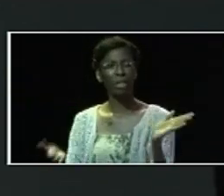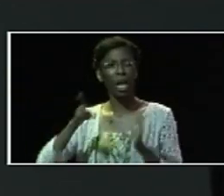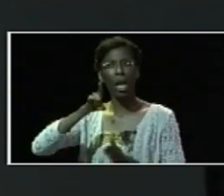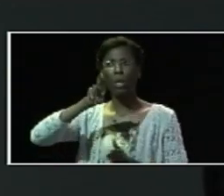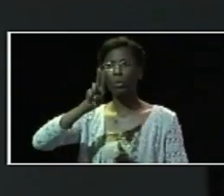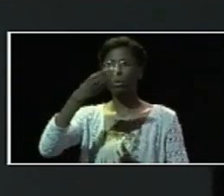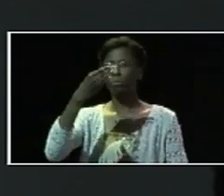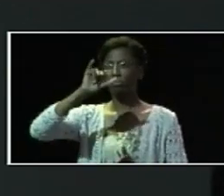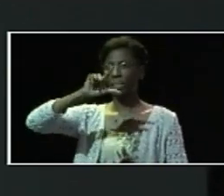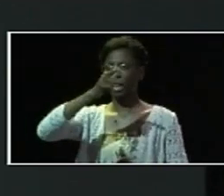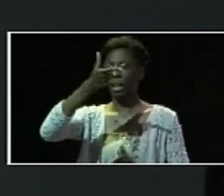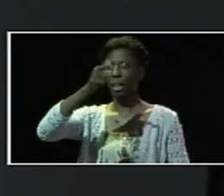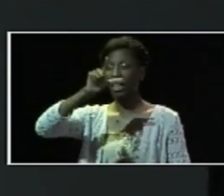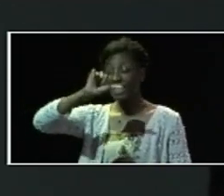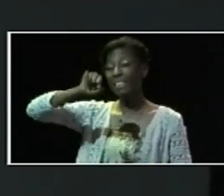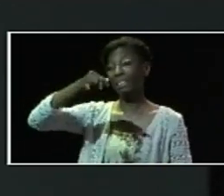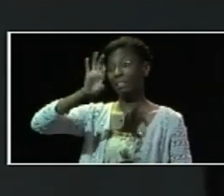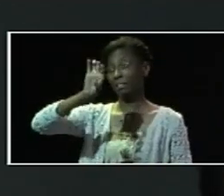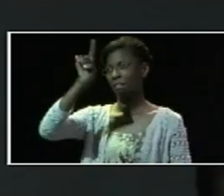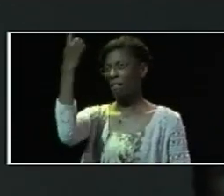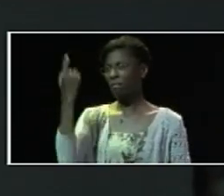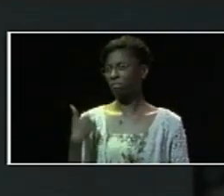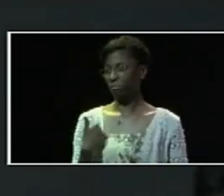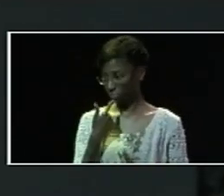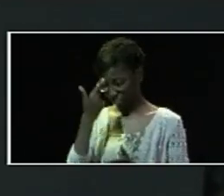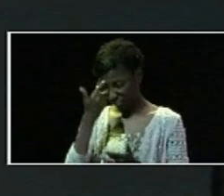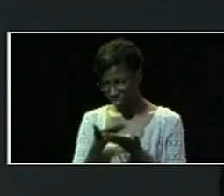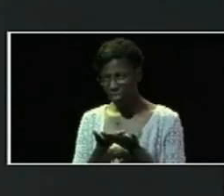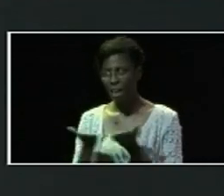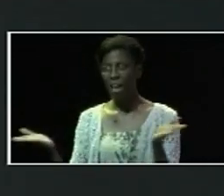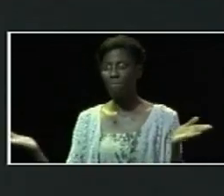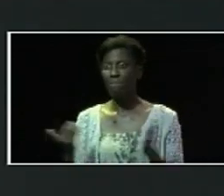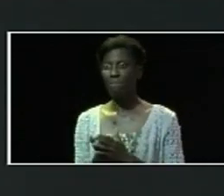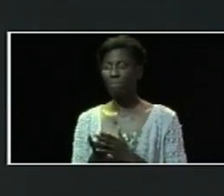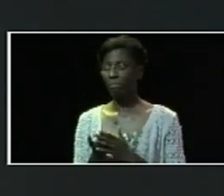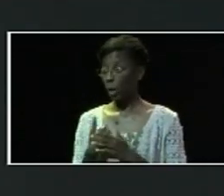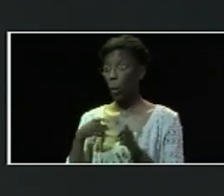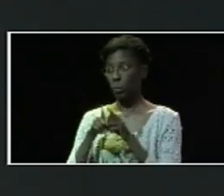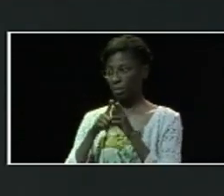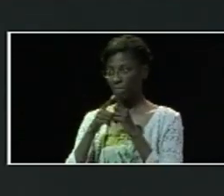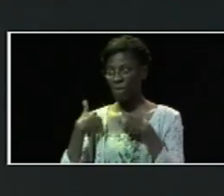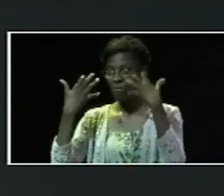venir au Seigneur dans une humilité authentique, dans une démarche de sainteté.